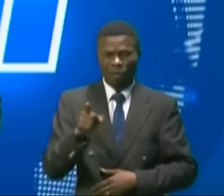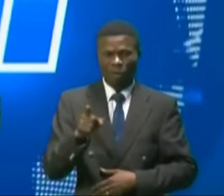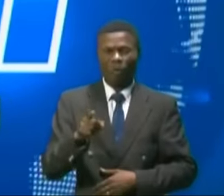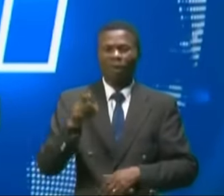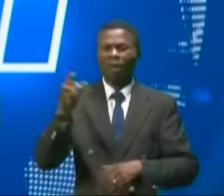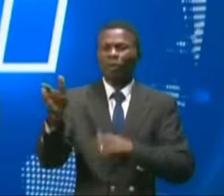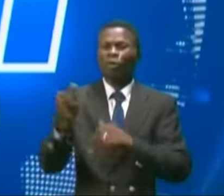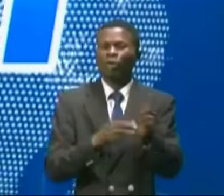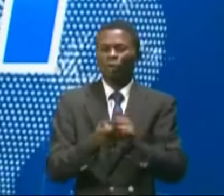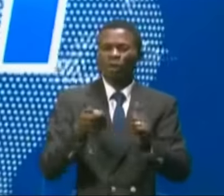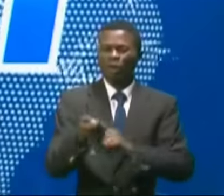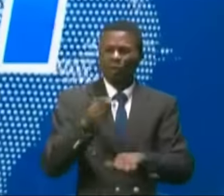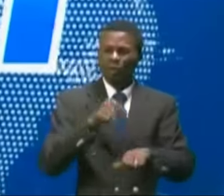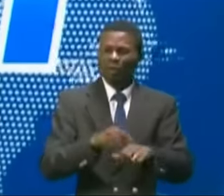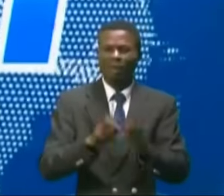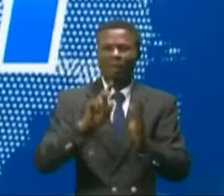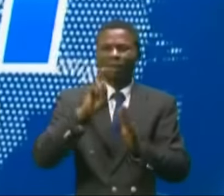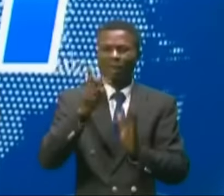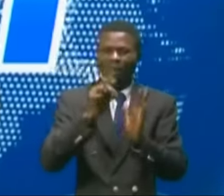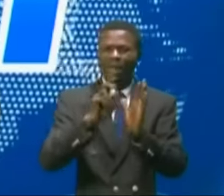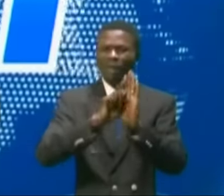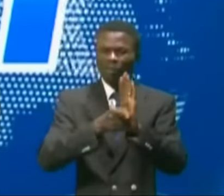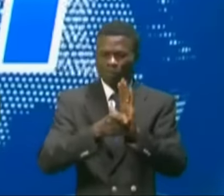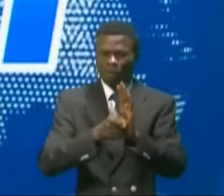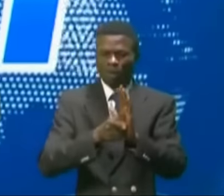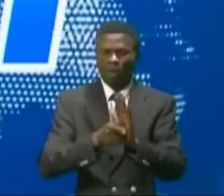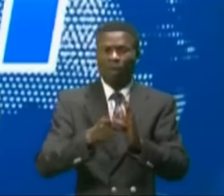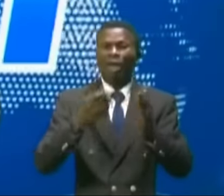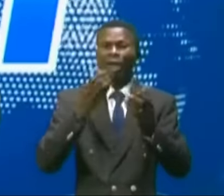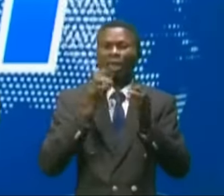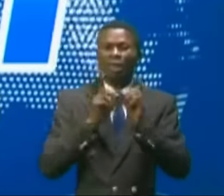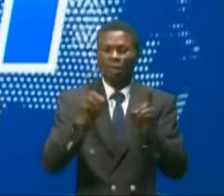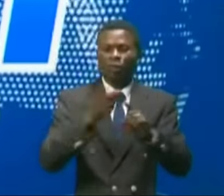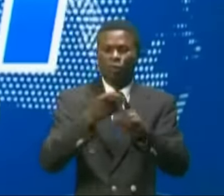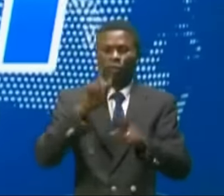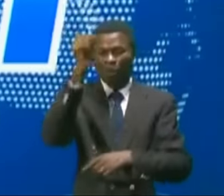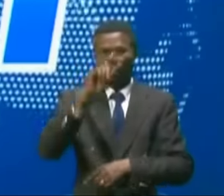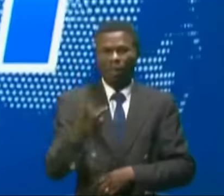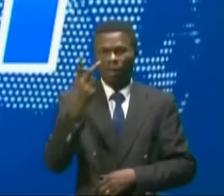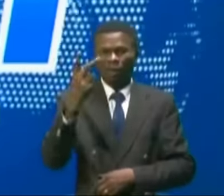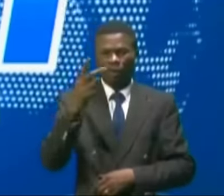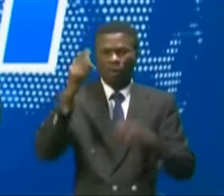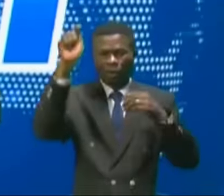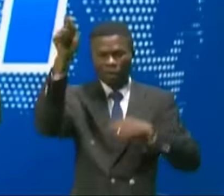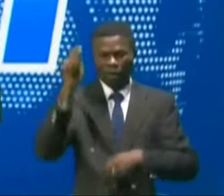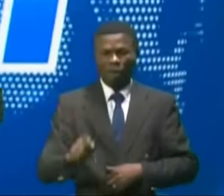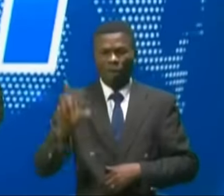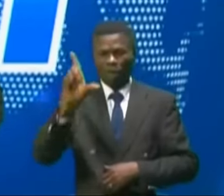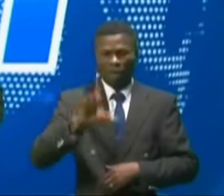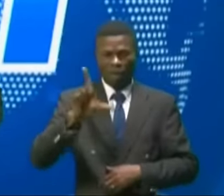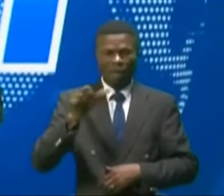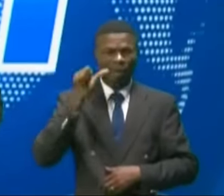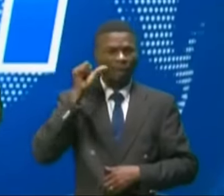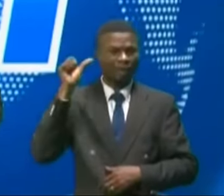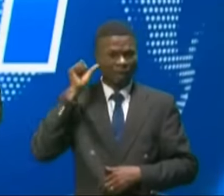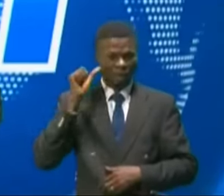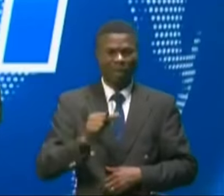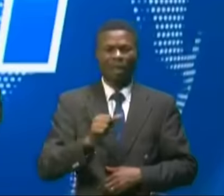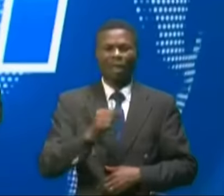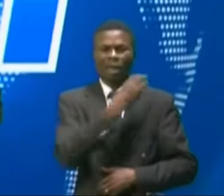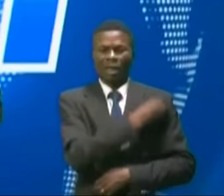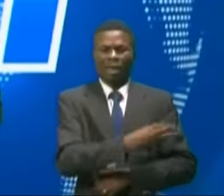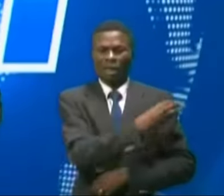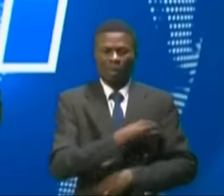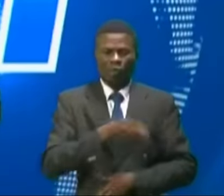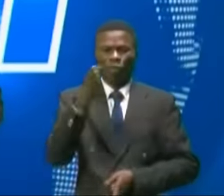anéantie dans moins de 30 minutes à propos du commandant de la 32e région militaire tenue ce lundi. A Bounia, c'était à l